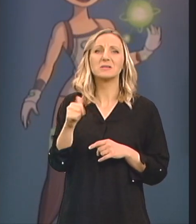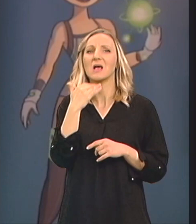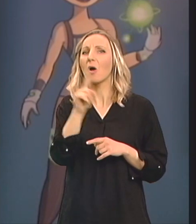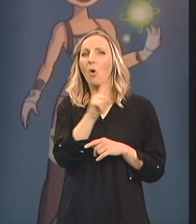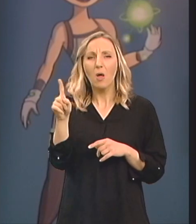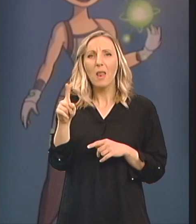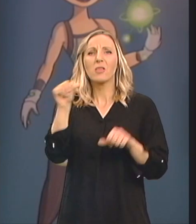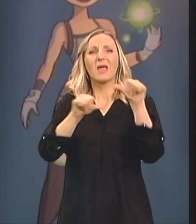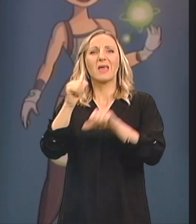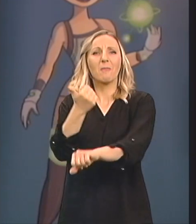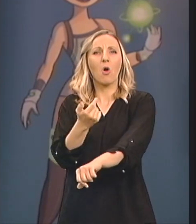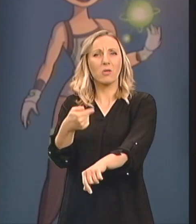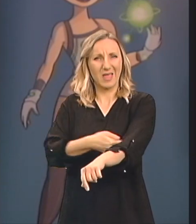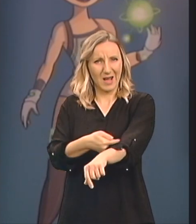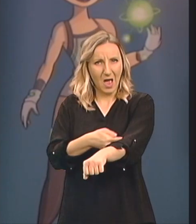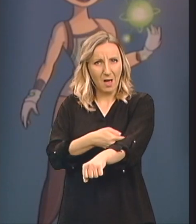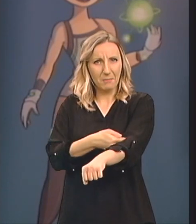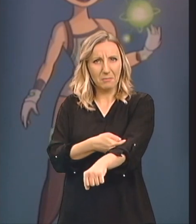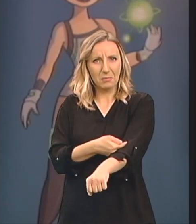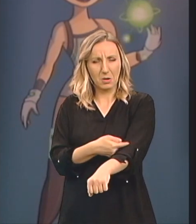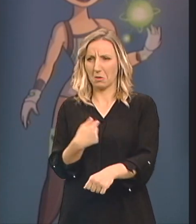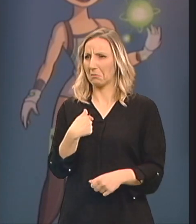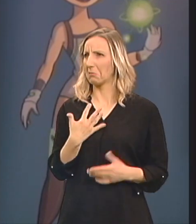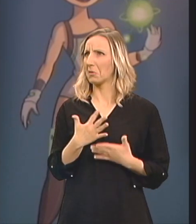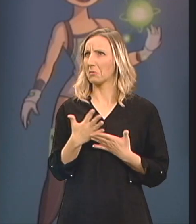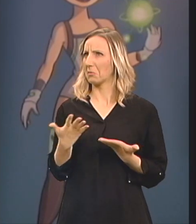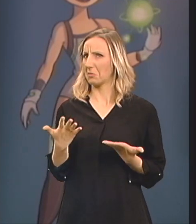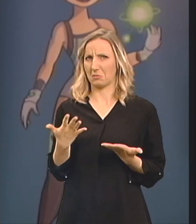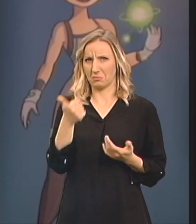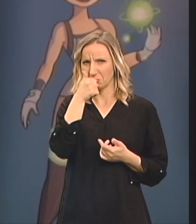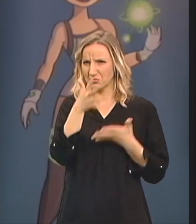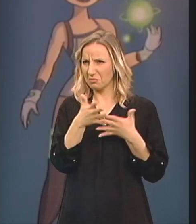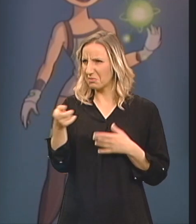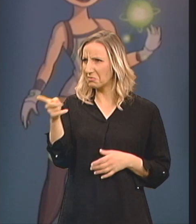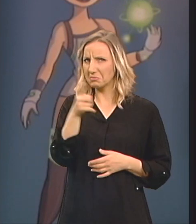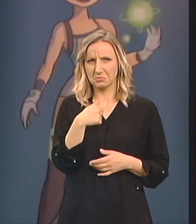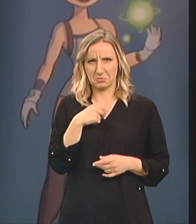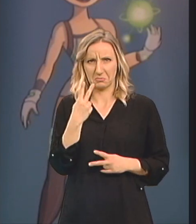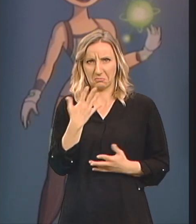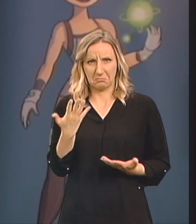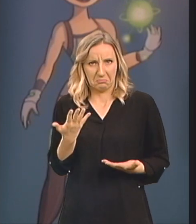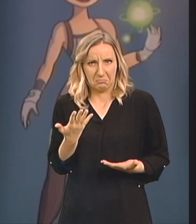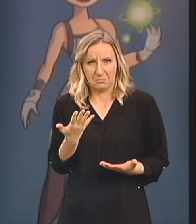hemoterapije I meni je to onako bilo Lidi ove šta priča Otprilike